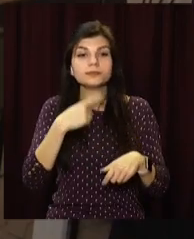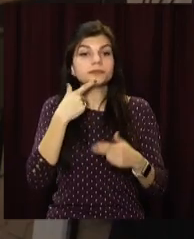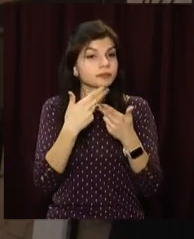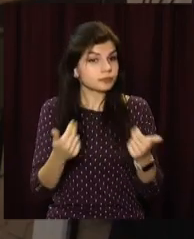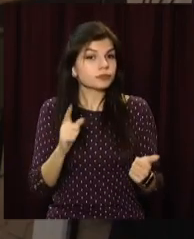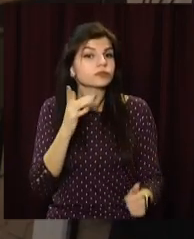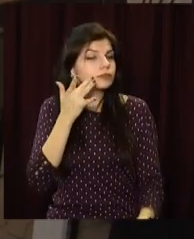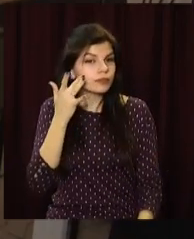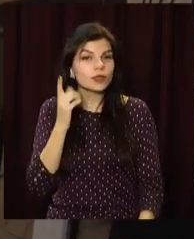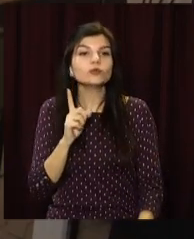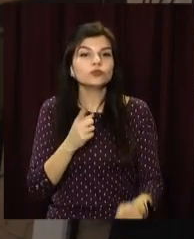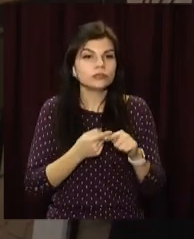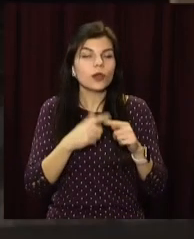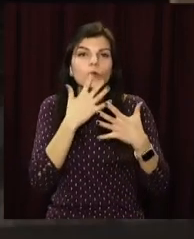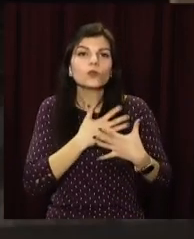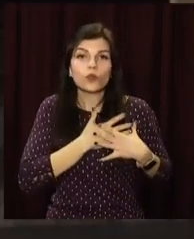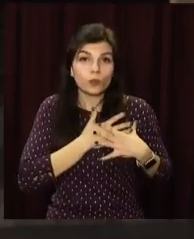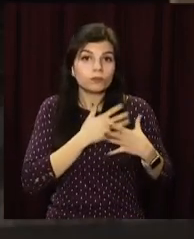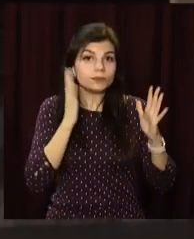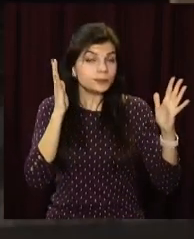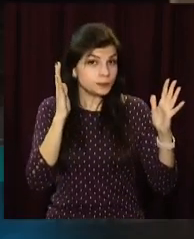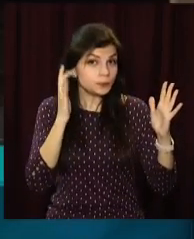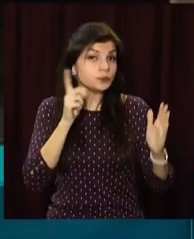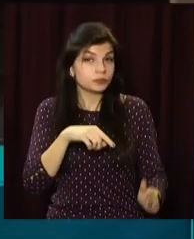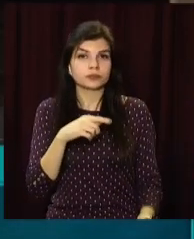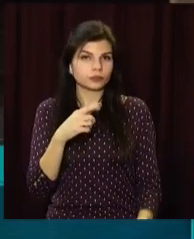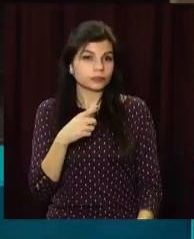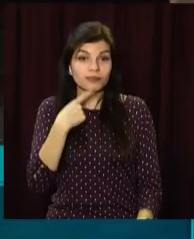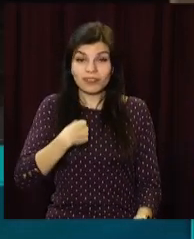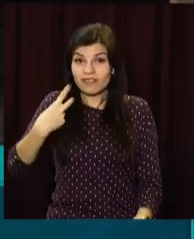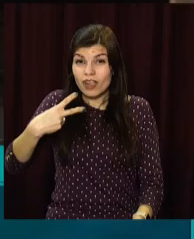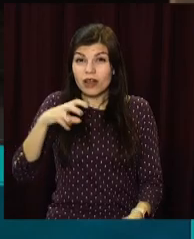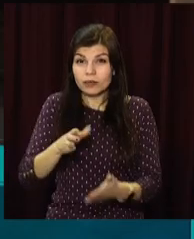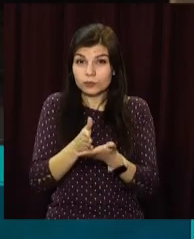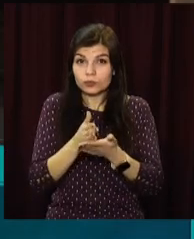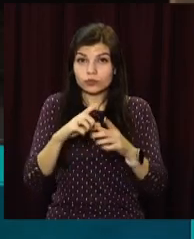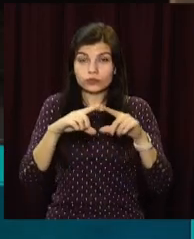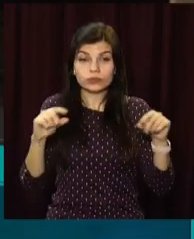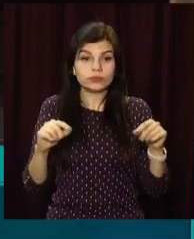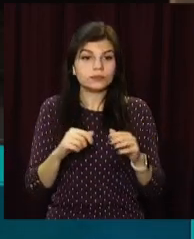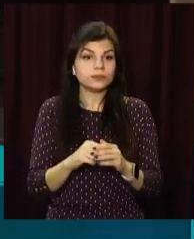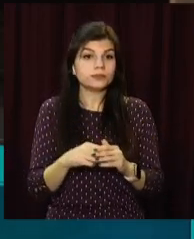найголовніше – любити свою професію. Тренером у мене в цьому році буде 20 років, як я працюю в школі.